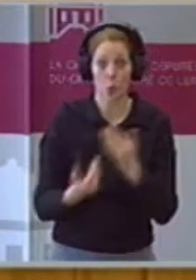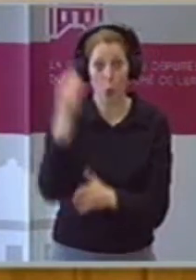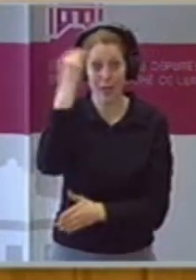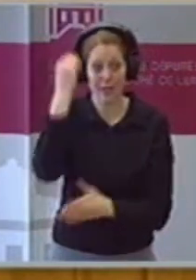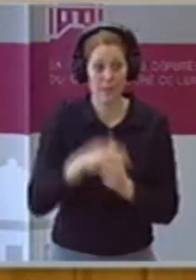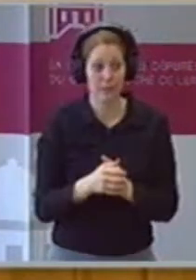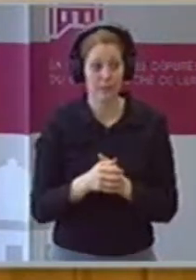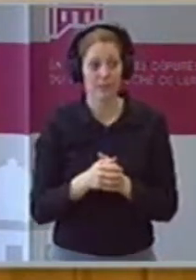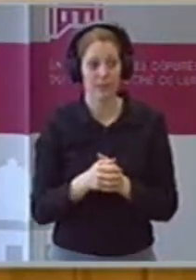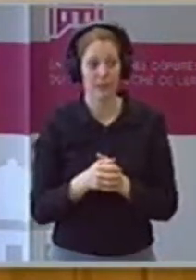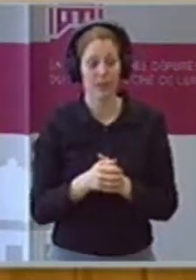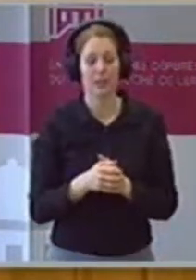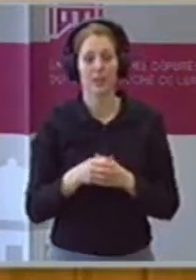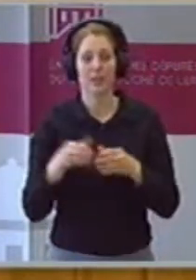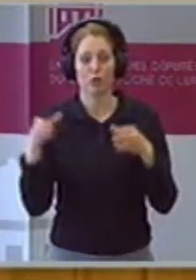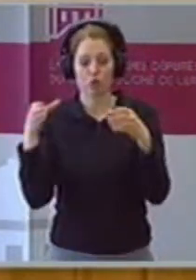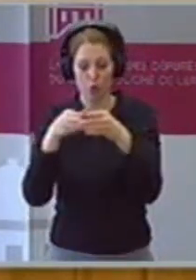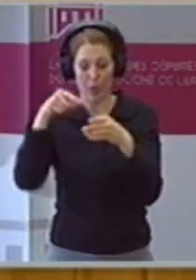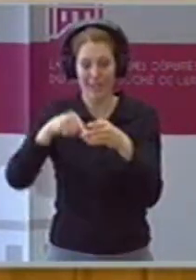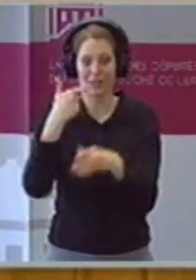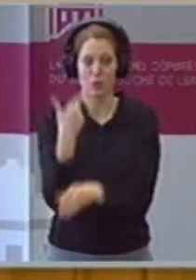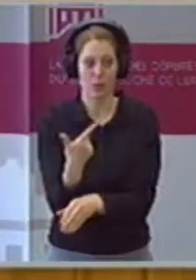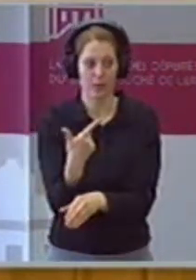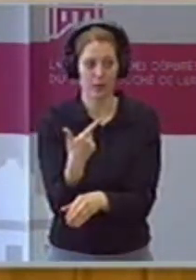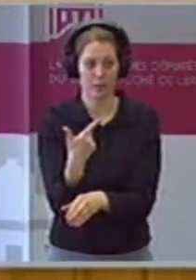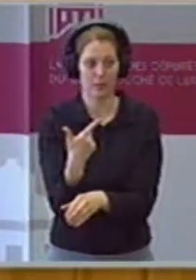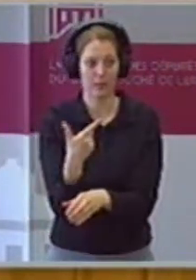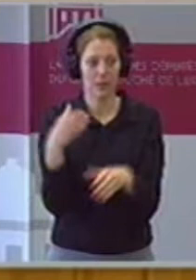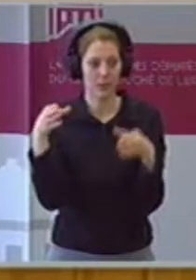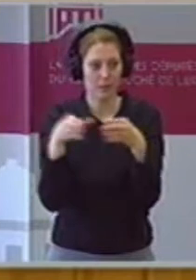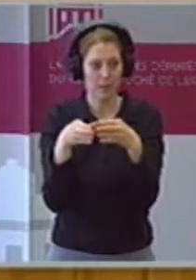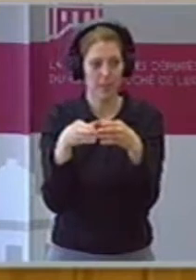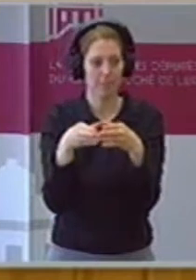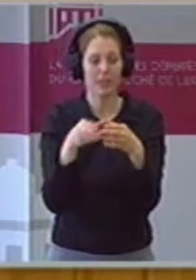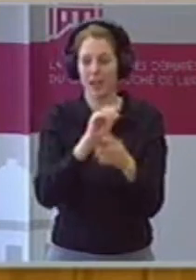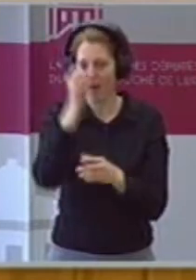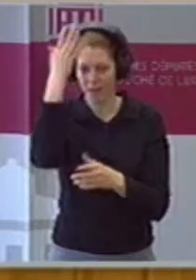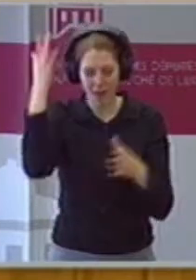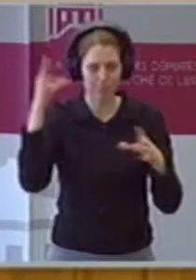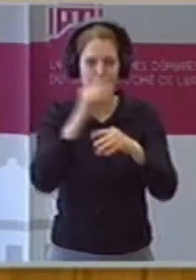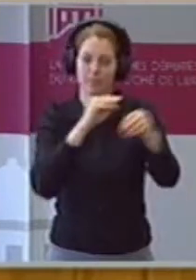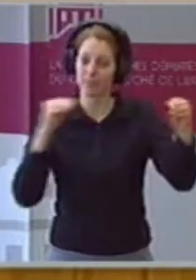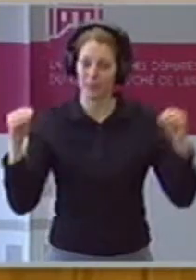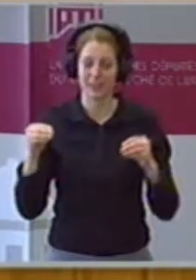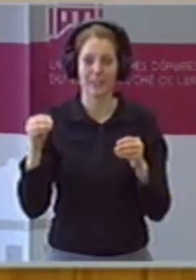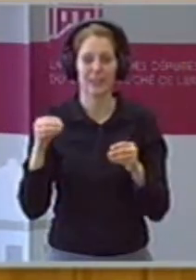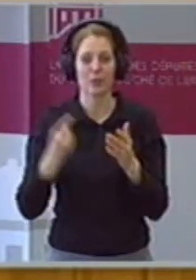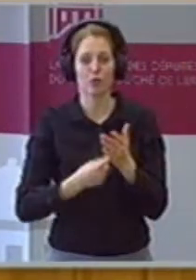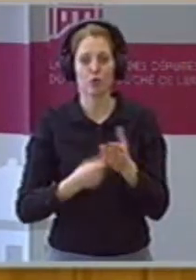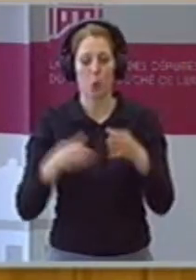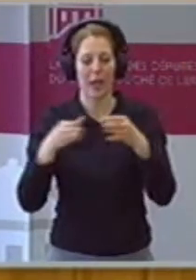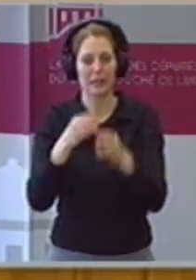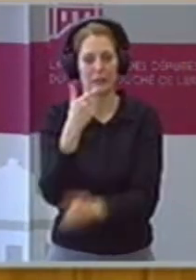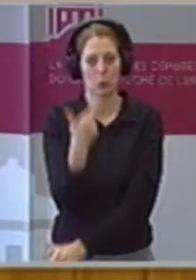ist selbstverständlich. An der Steuerklasse 2, Herr Präsident, an der Steuerklasse 2, 2 Personen, die zu 2 schaffen gehen,